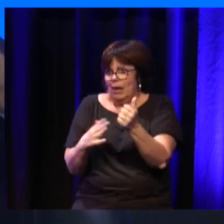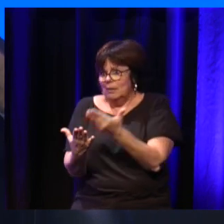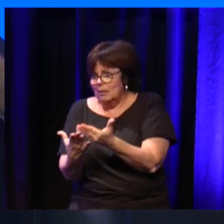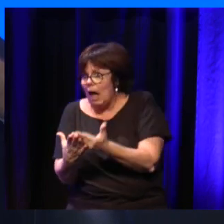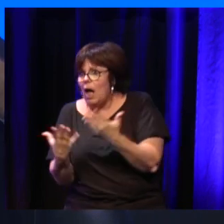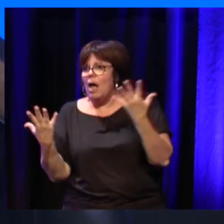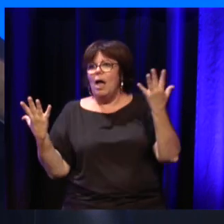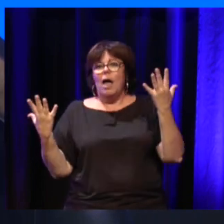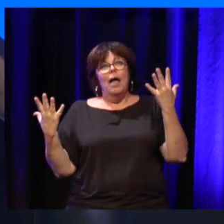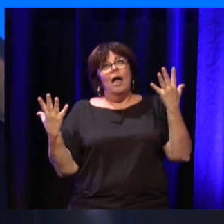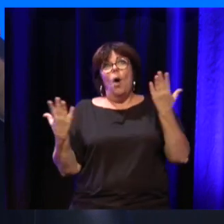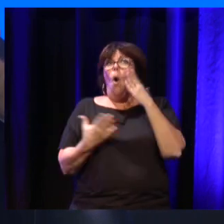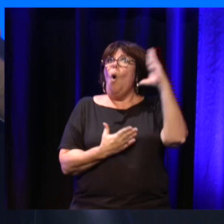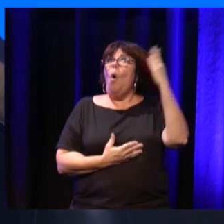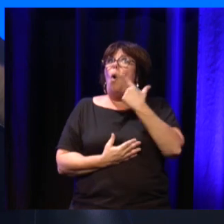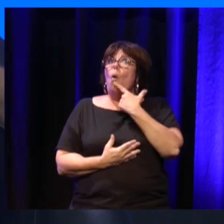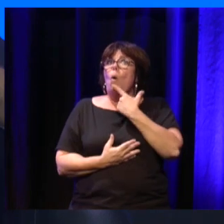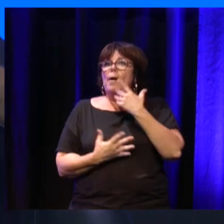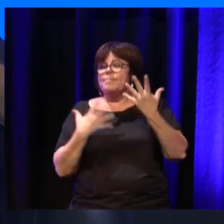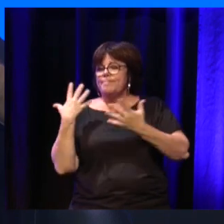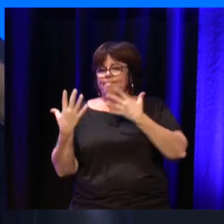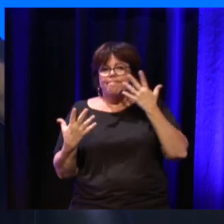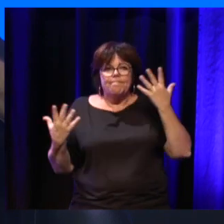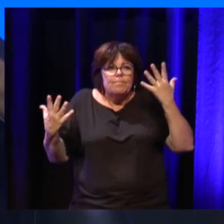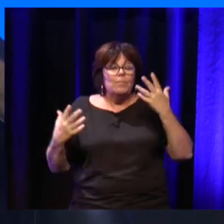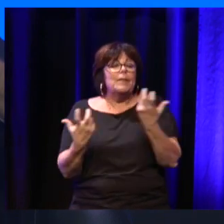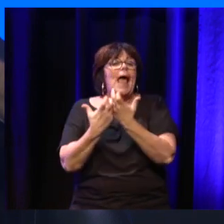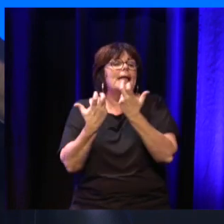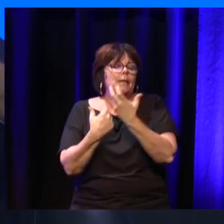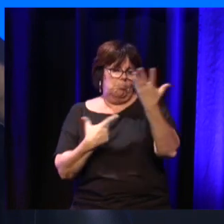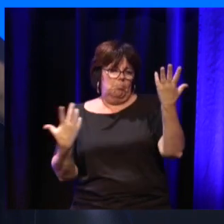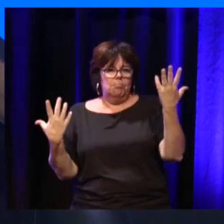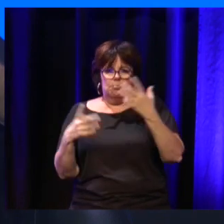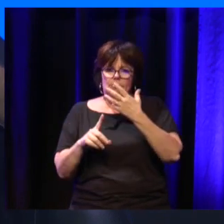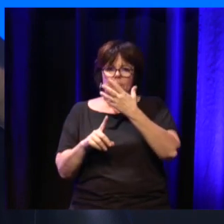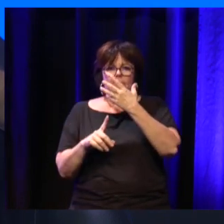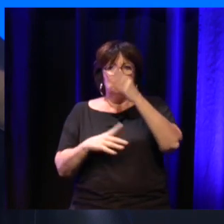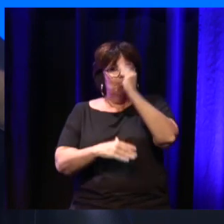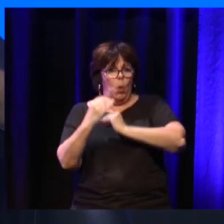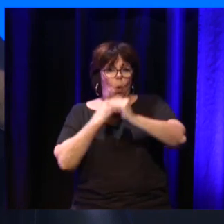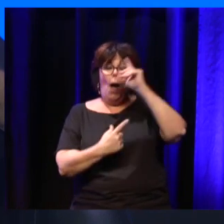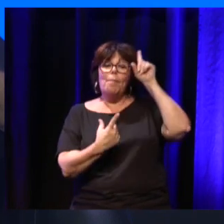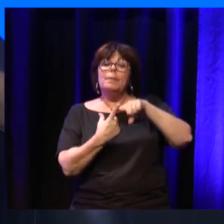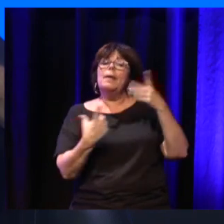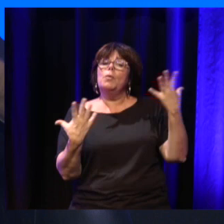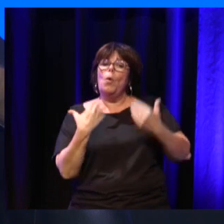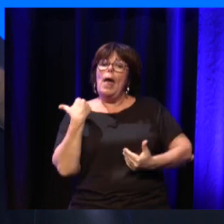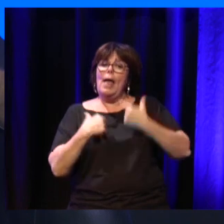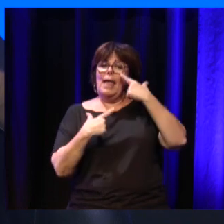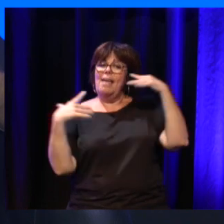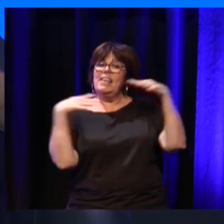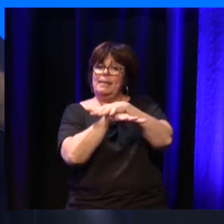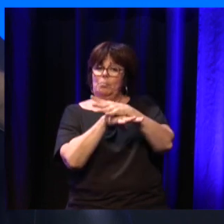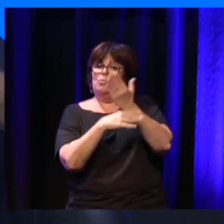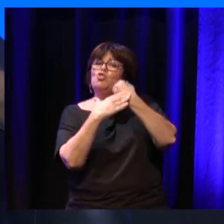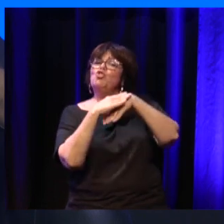le handicap est souvent caché. Donc moi, on développe des programmes sur le handicap invisible en entreprise